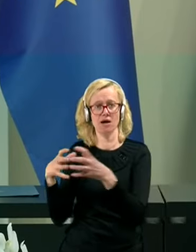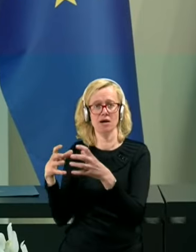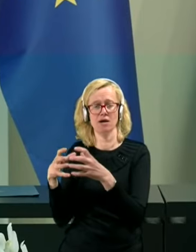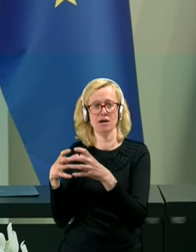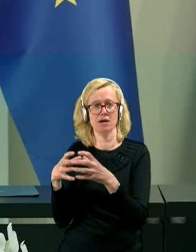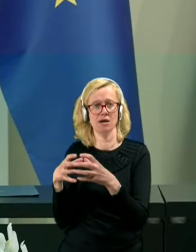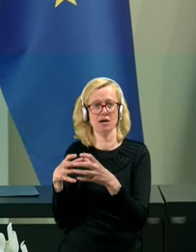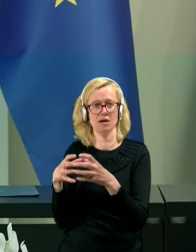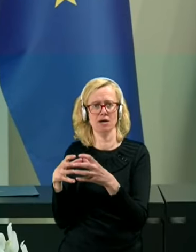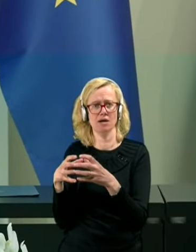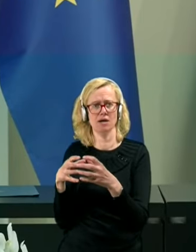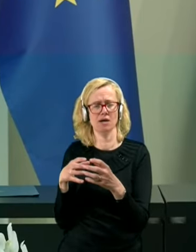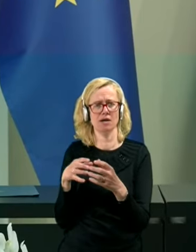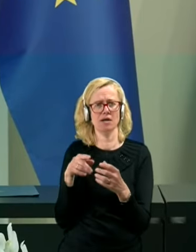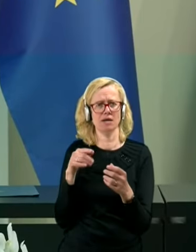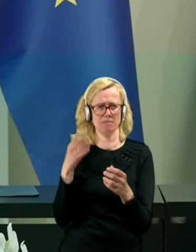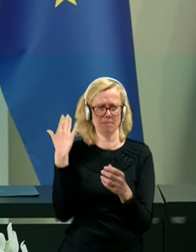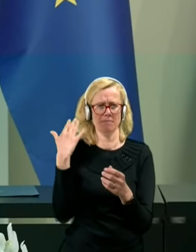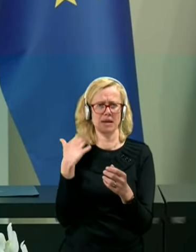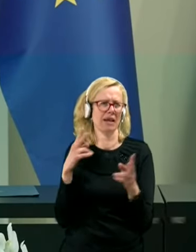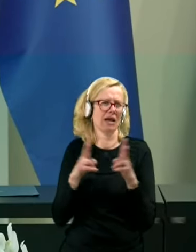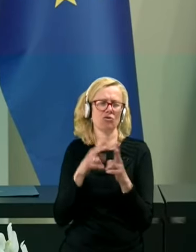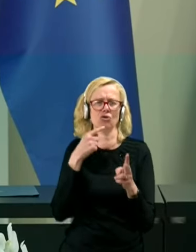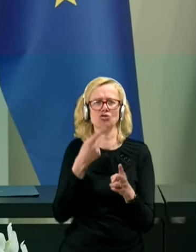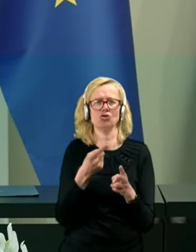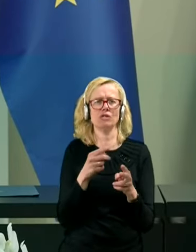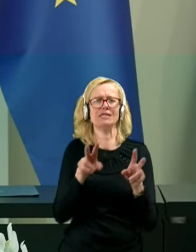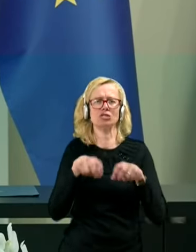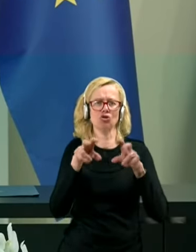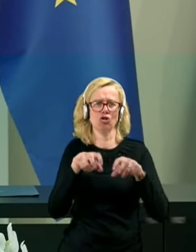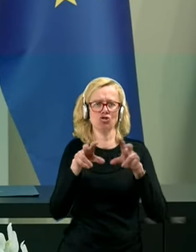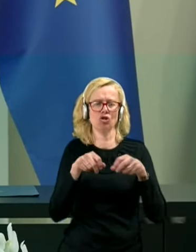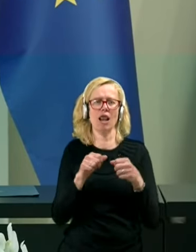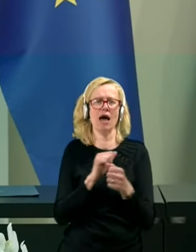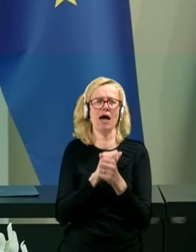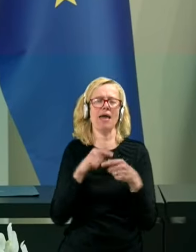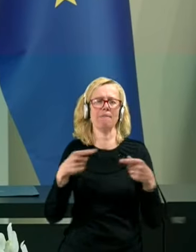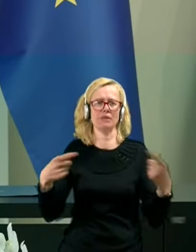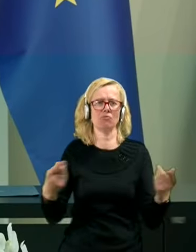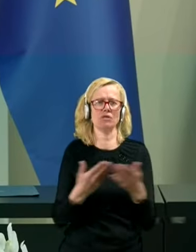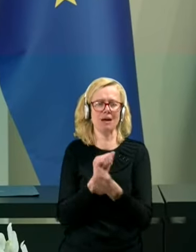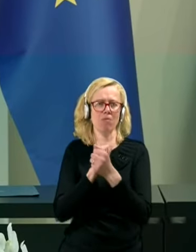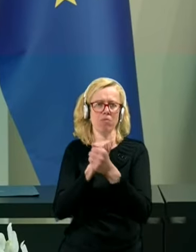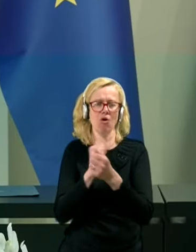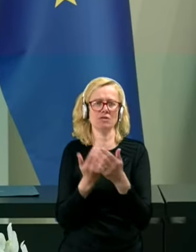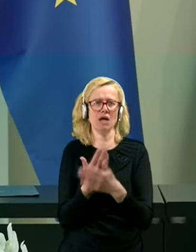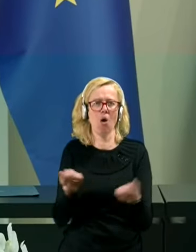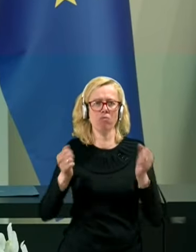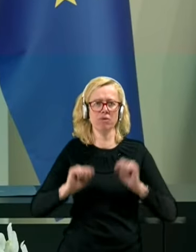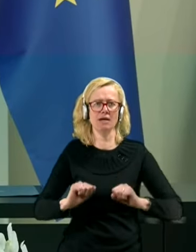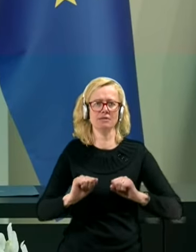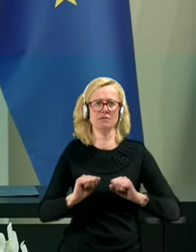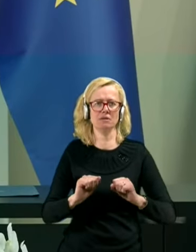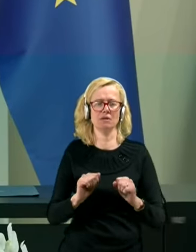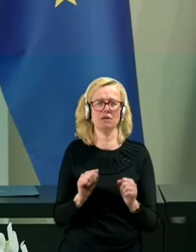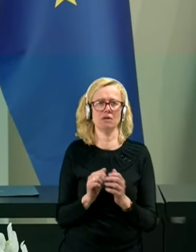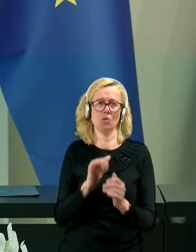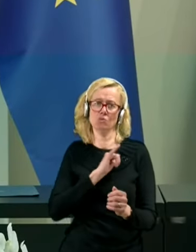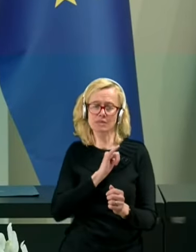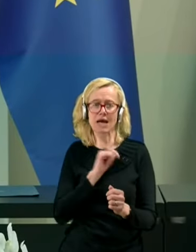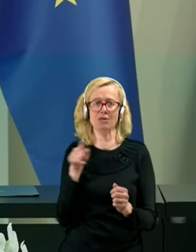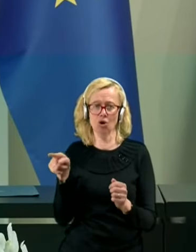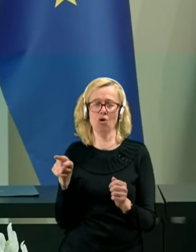na kratko rečeno izkoriščala epidemijo za boj za oblast, vseeno nekako pristopi k